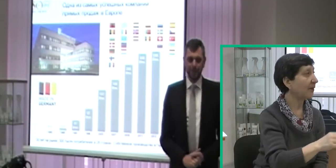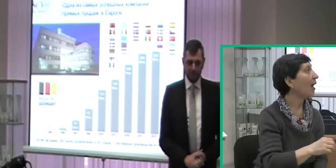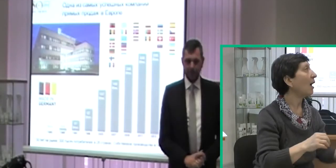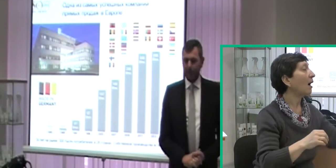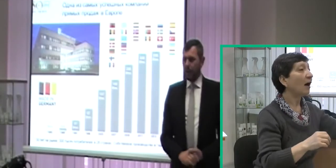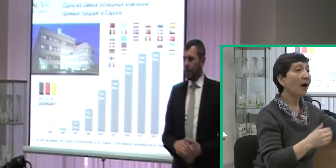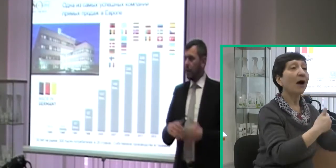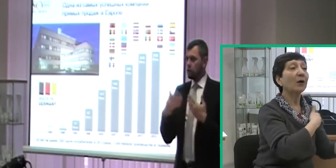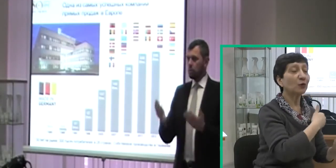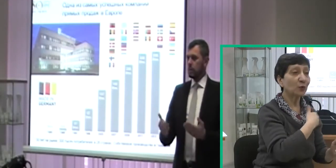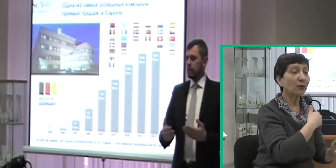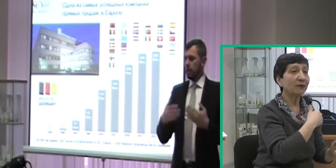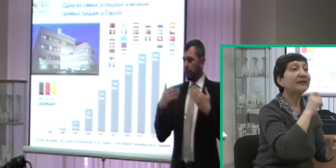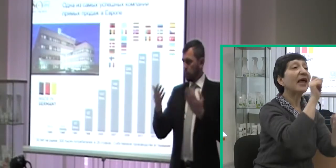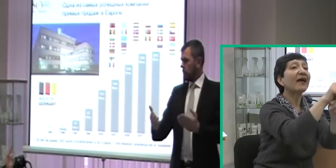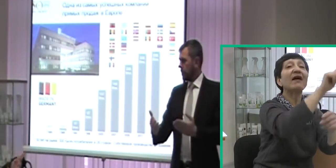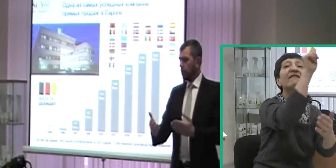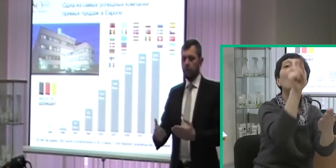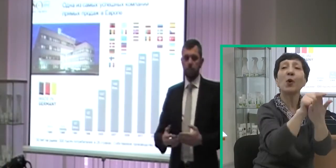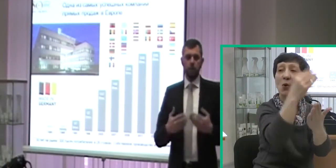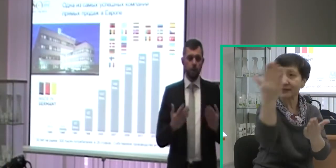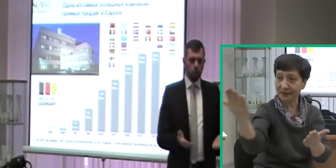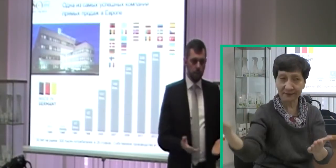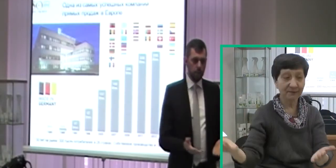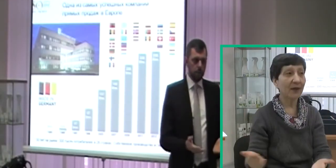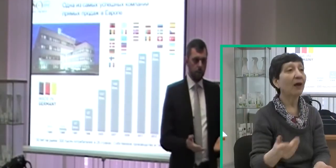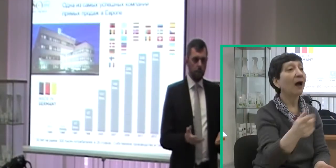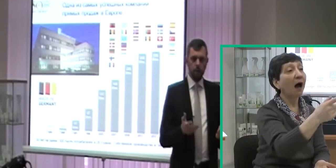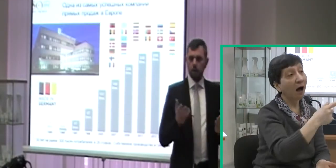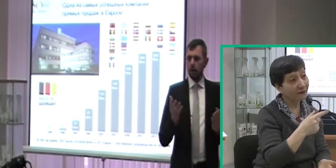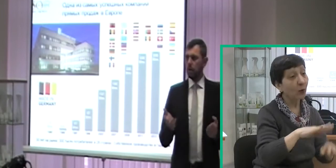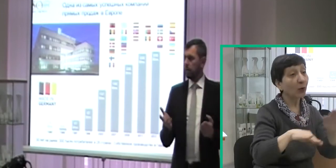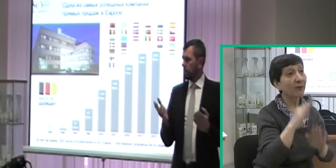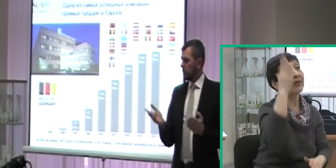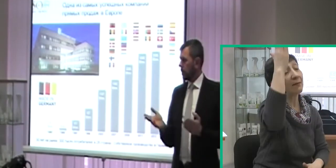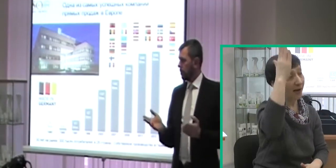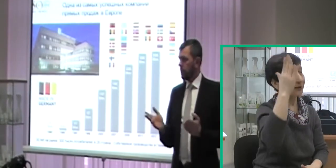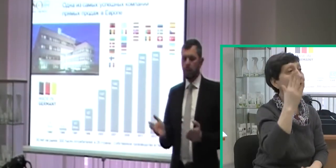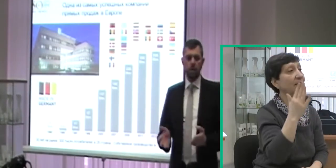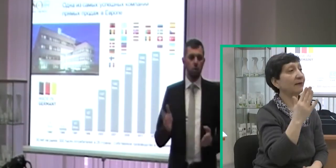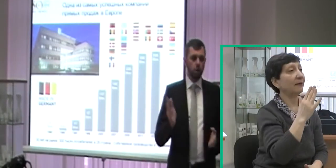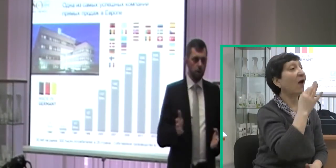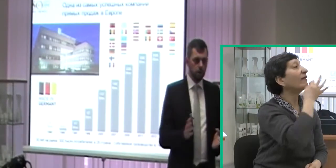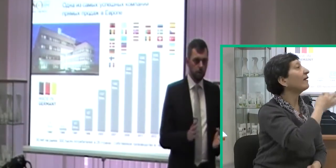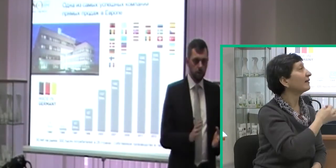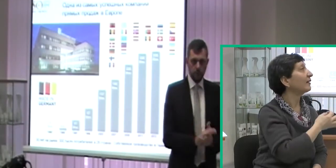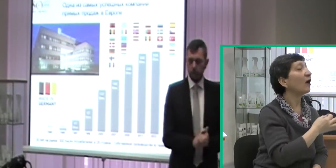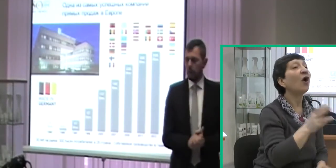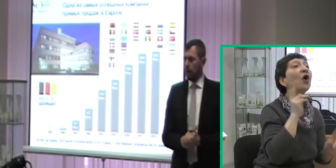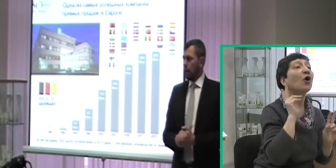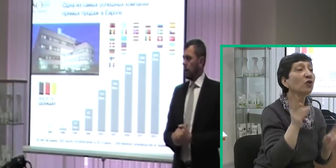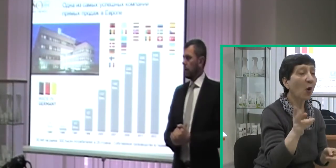Спасибо. Я буду сейчас задавать вам вопросы, и вы просто поднимайте руки.